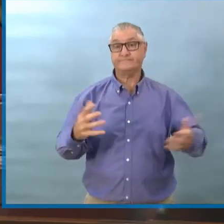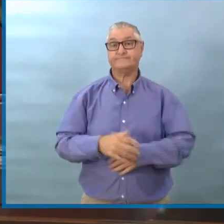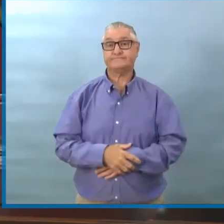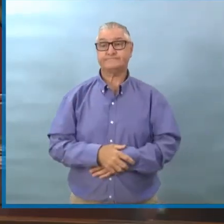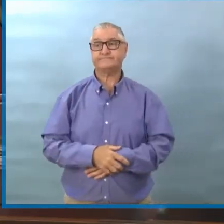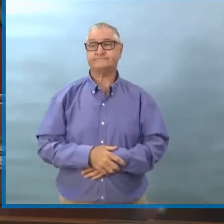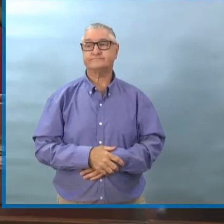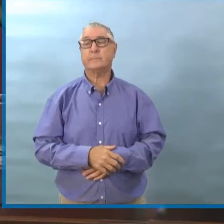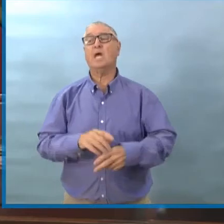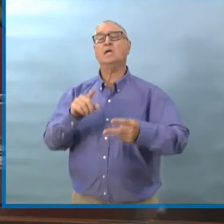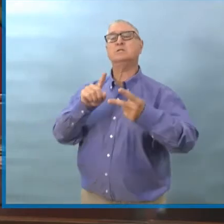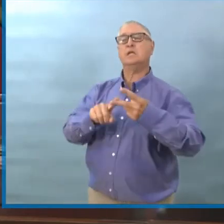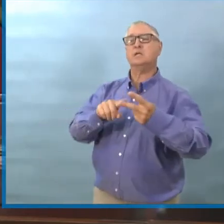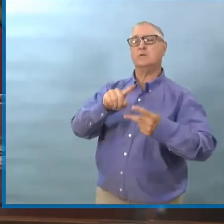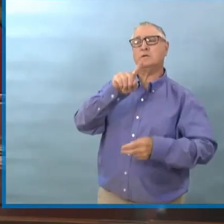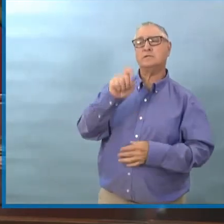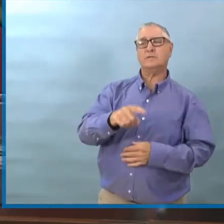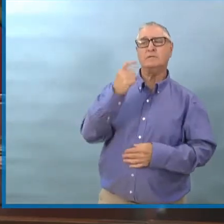Question inaudible.